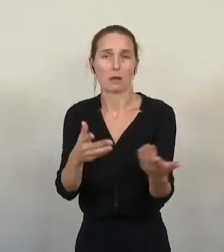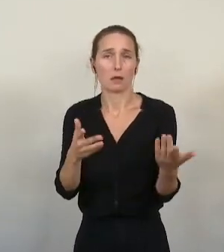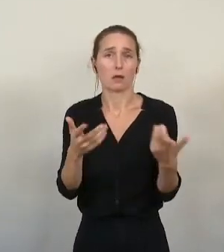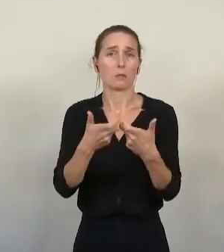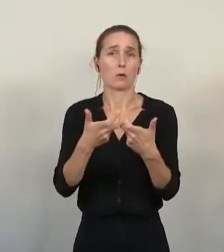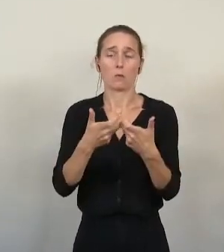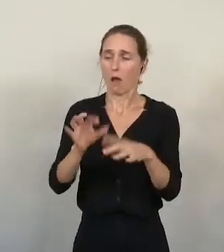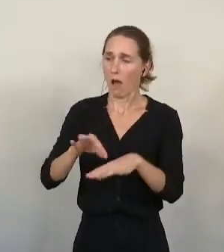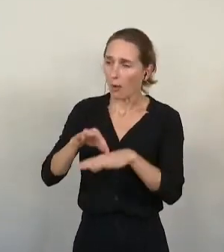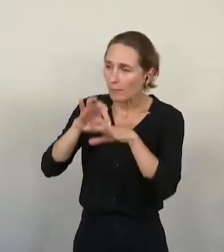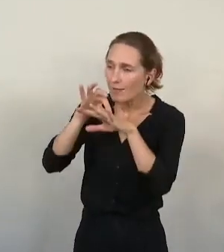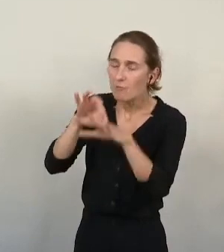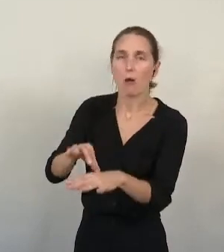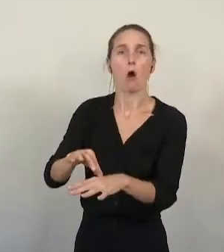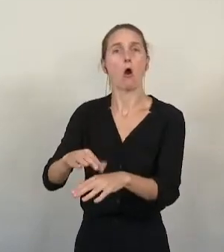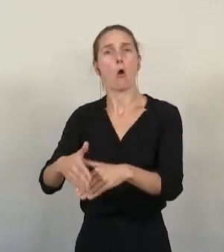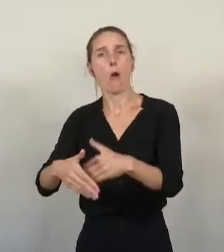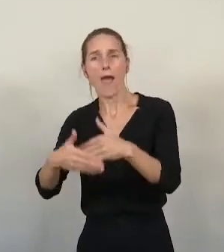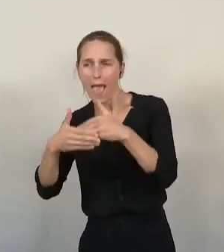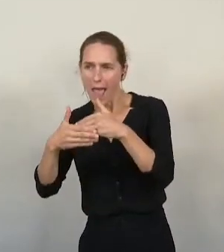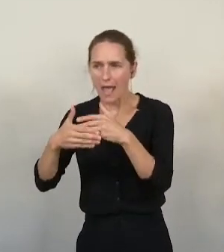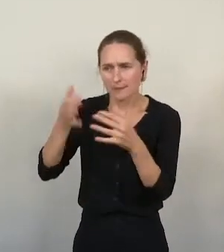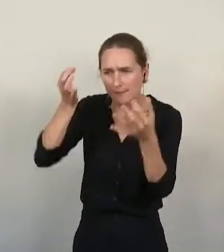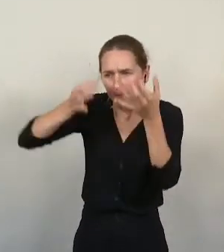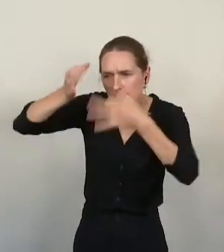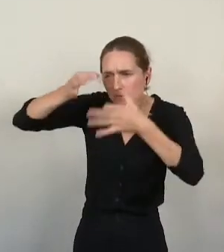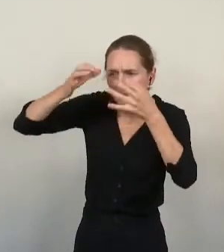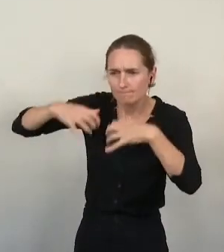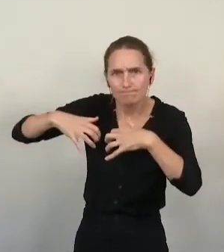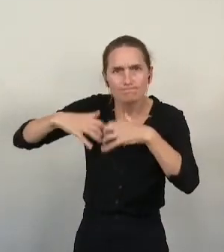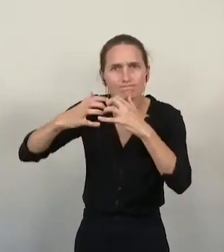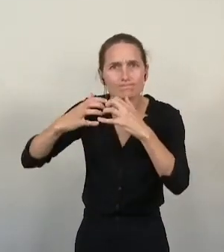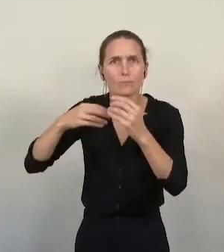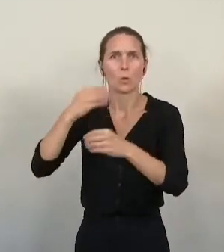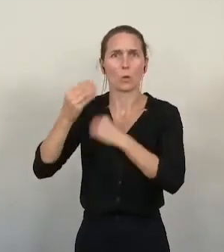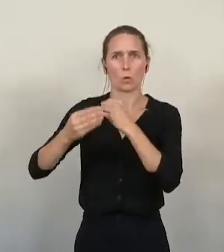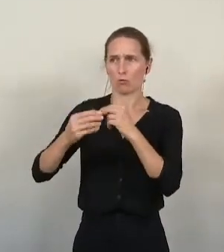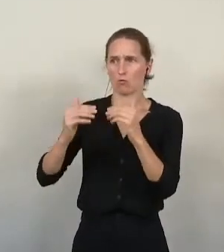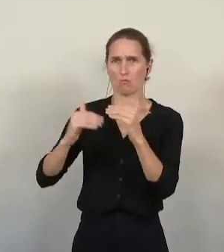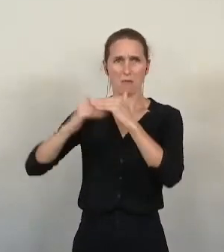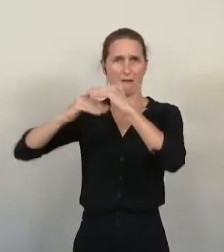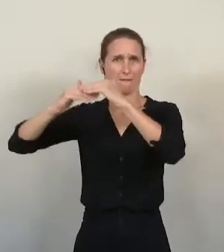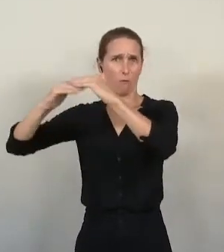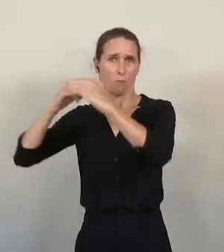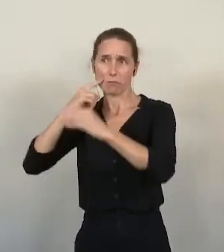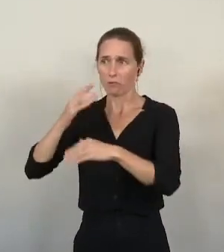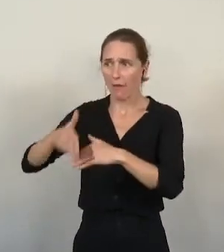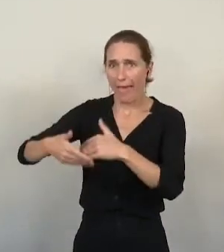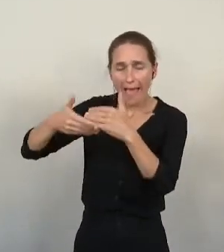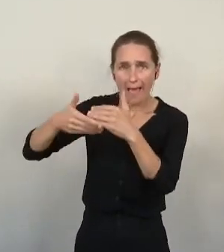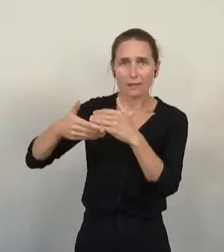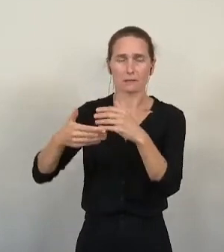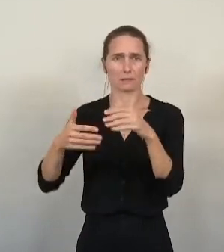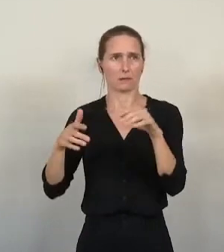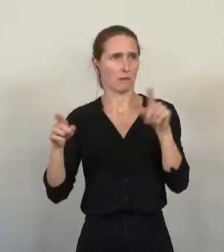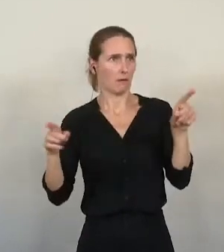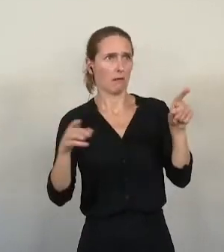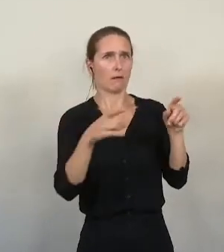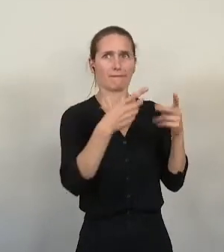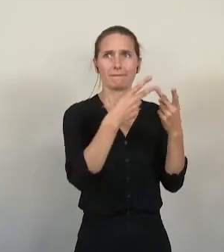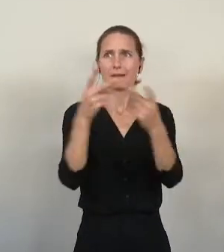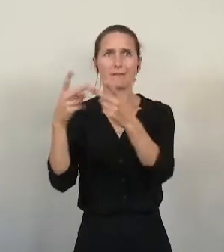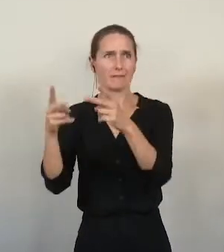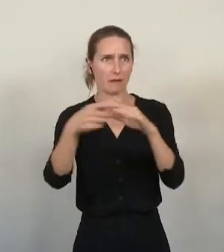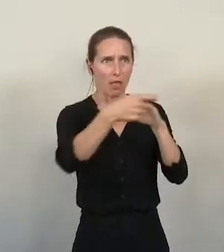l'ingénierie, plafond de dépense et pourcentage d'aides différenciés, programmes différents, aide des communes qui varient,